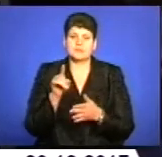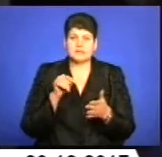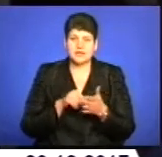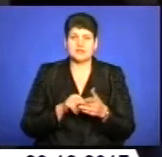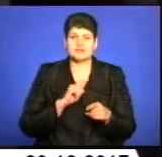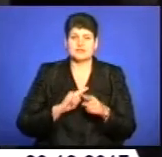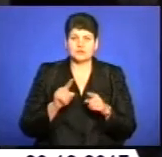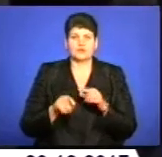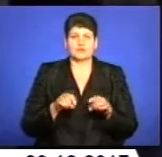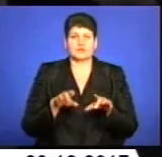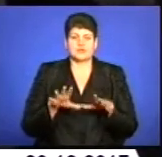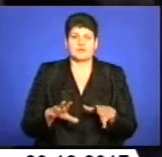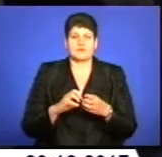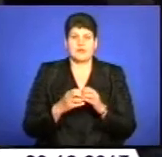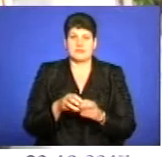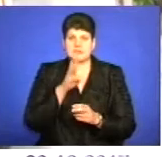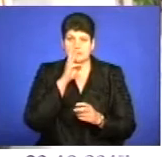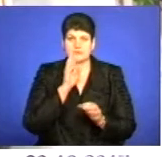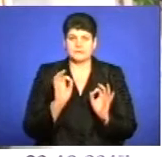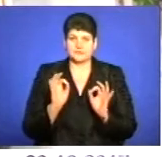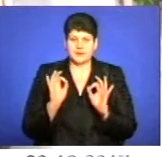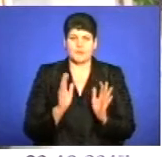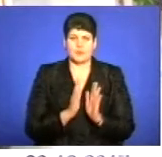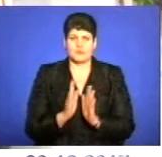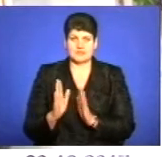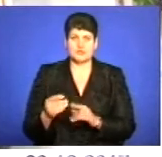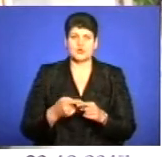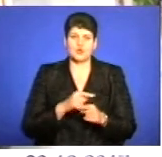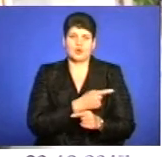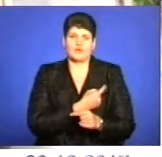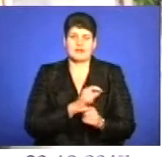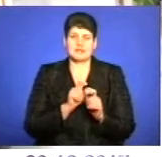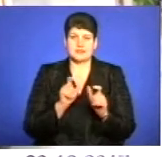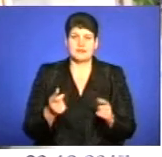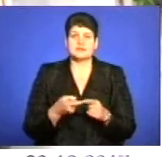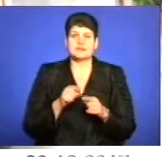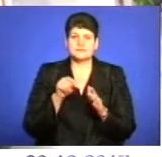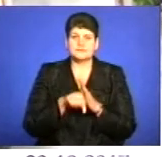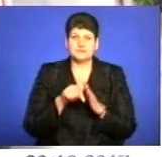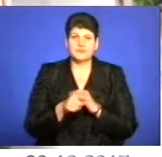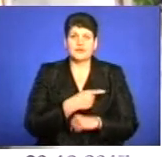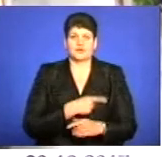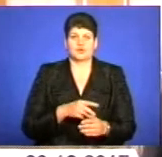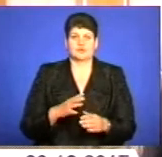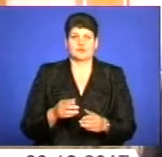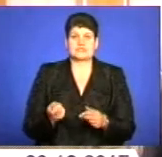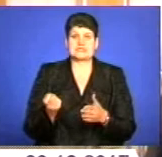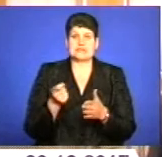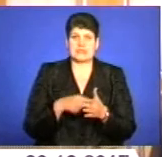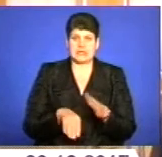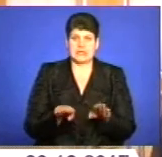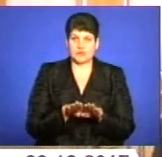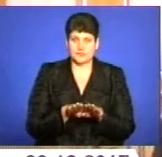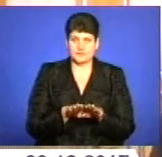зарплатні, а також з ефективною оптимізацією цього лікувального закладу. Чи означає це, що лікарню закриють? Лікарню не